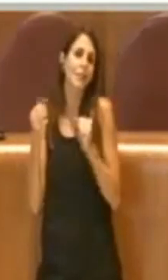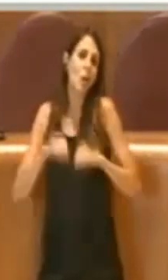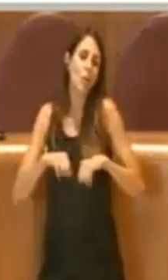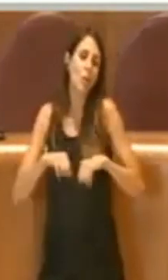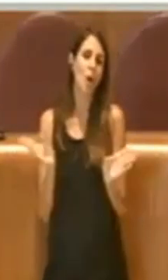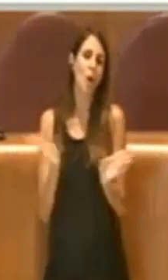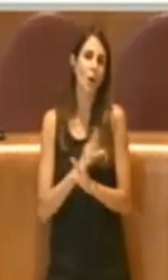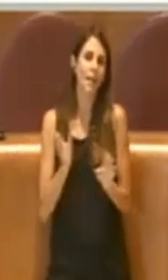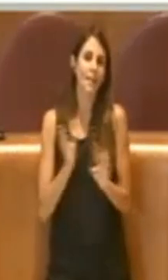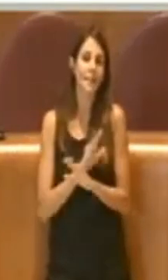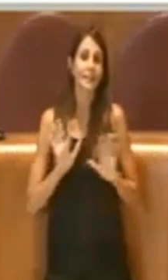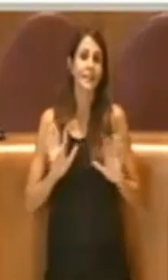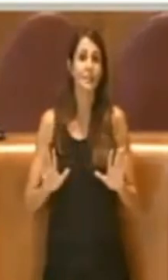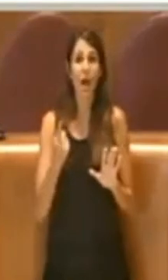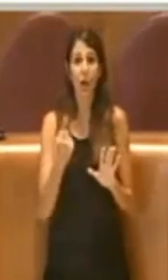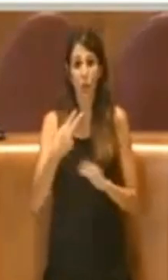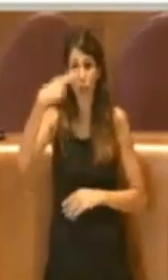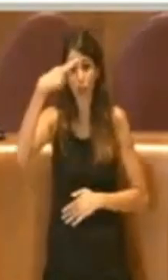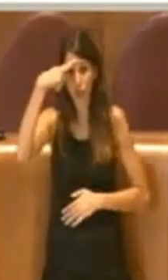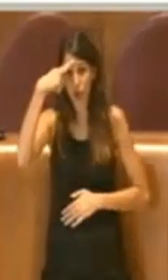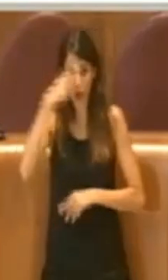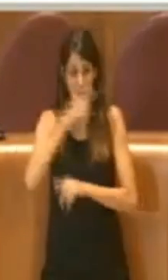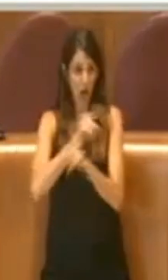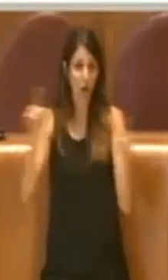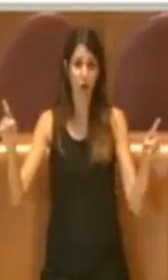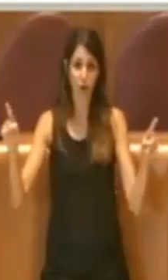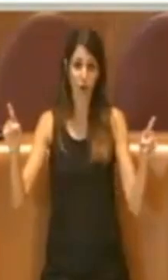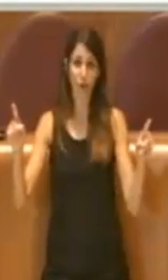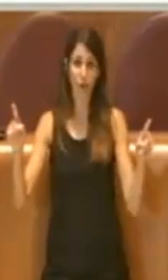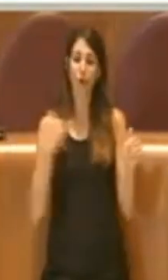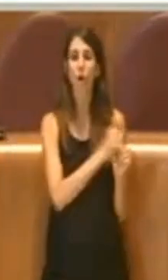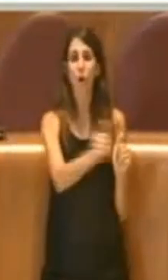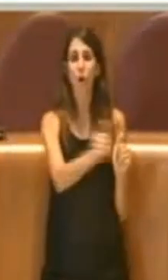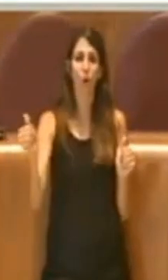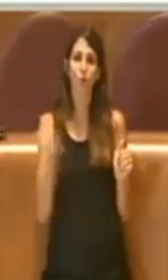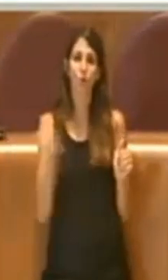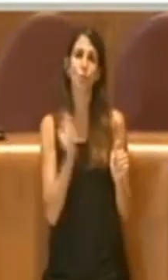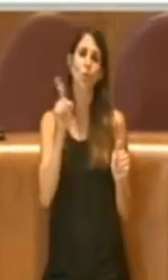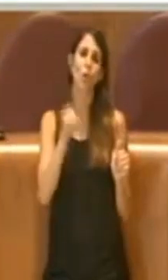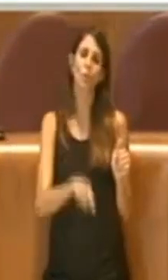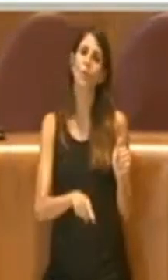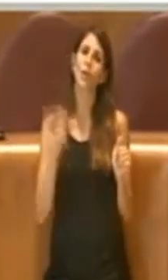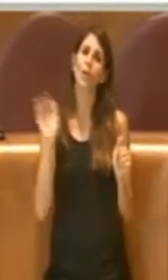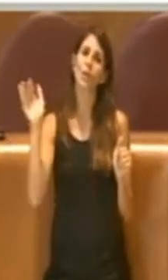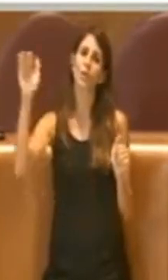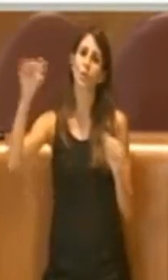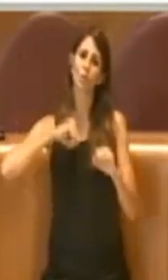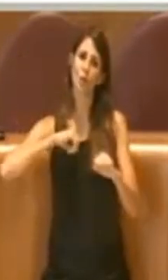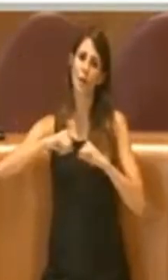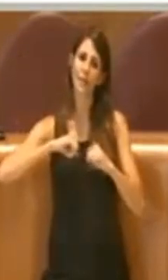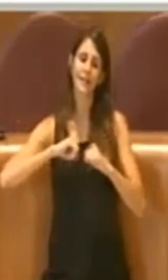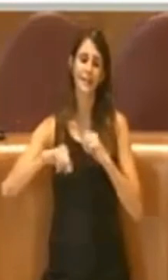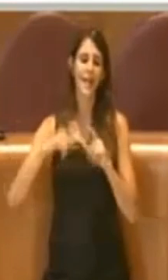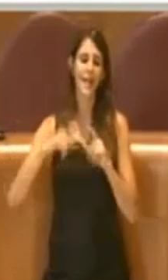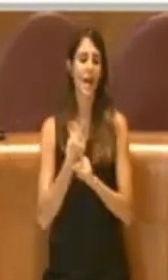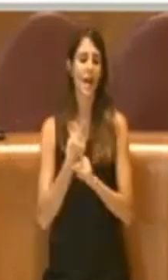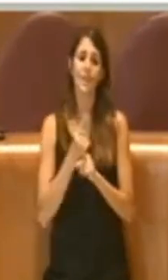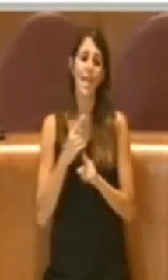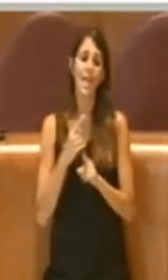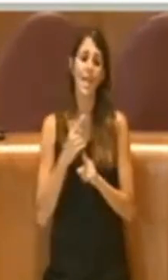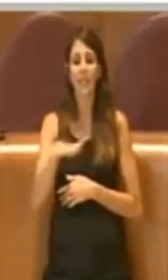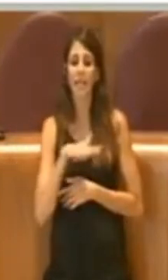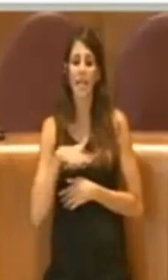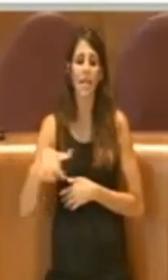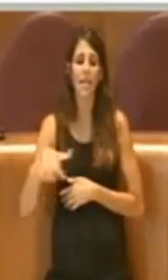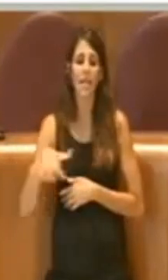il monito è che cerchiamo tutti quanti, anche nelle future amministrazioni, di avere un controllo maggiore sui nostri territori,